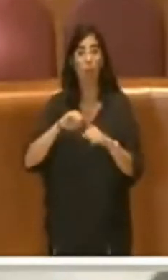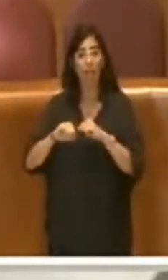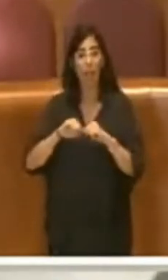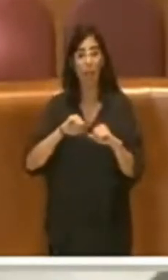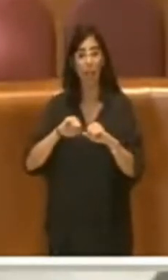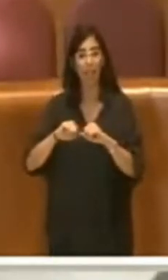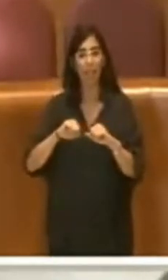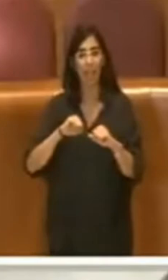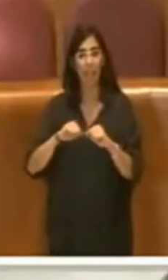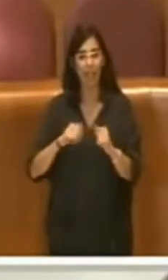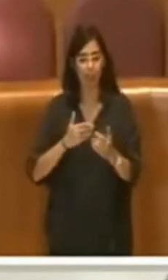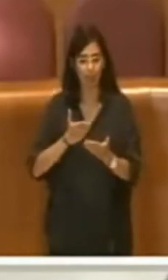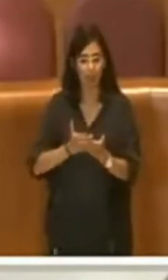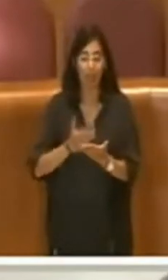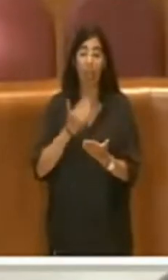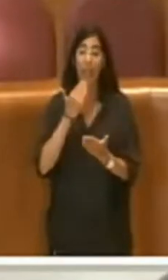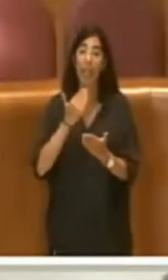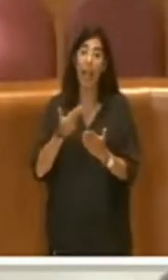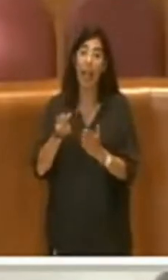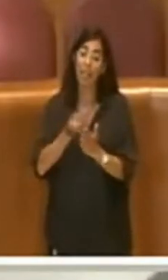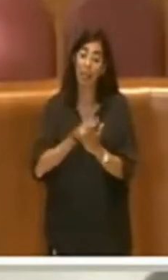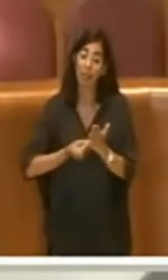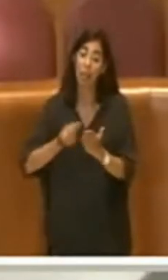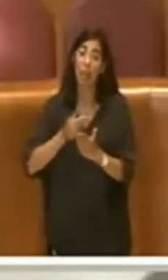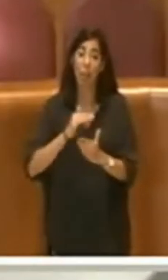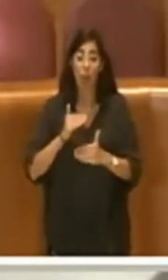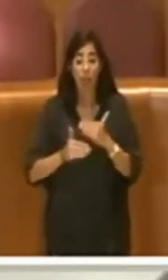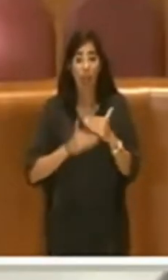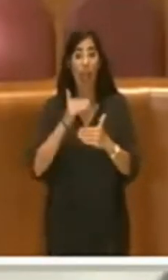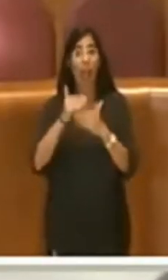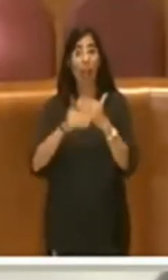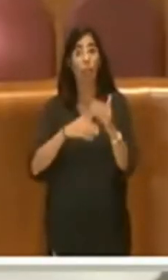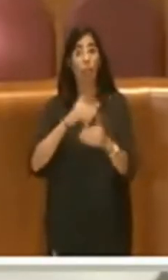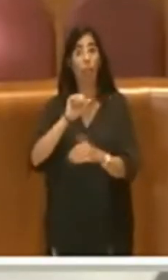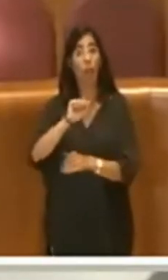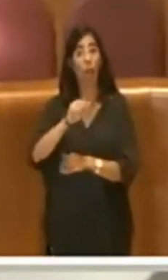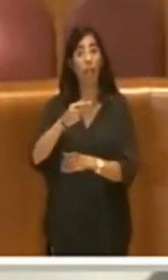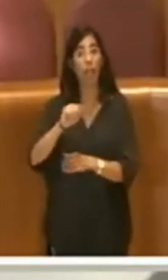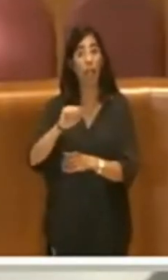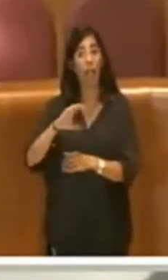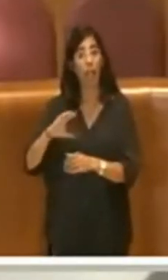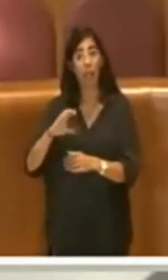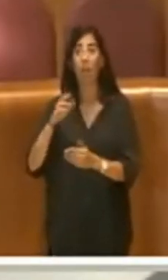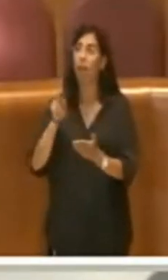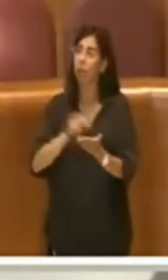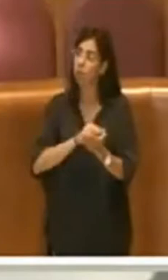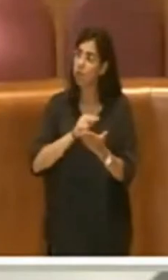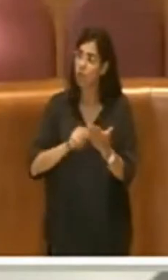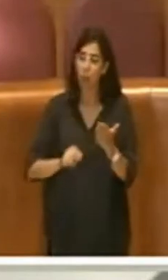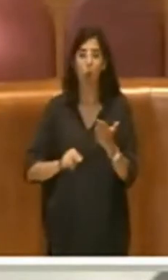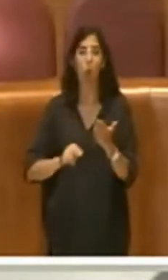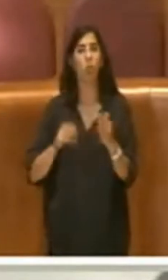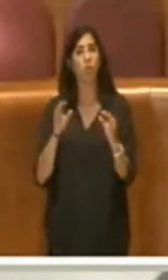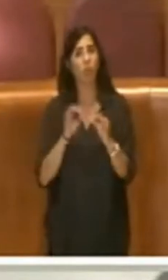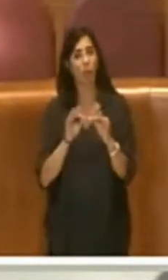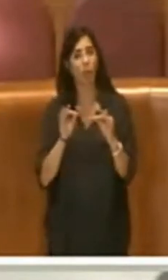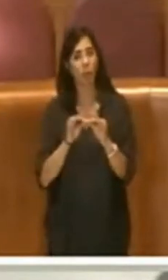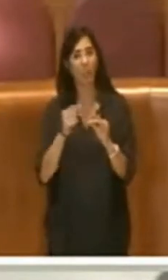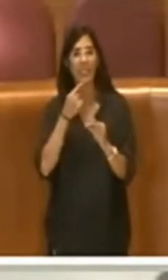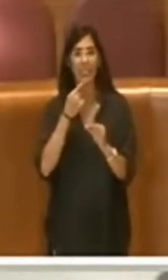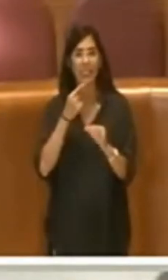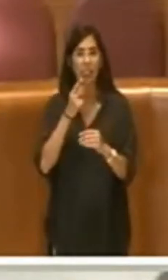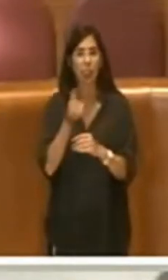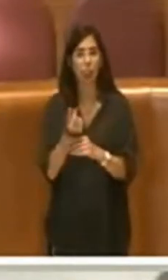rilancio di Atac è stata votata favorevolmente dai creditori ed è stata